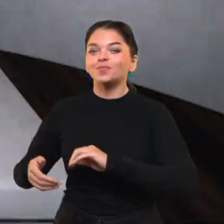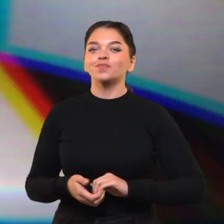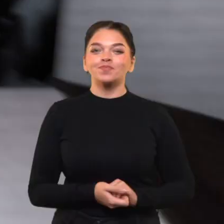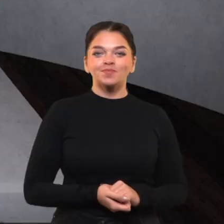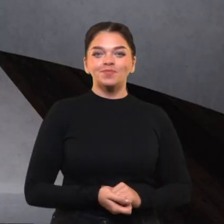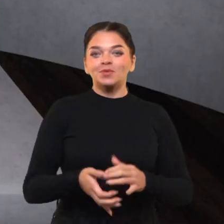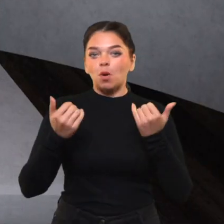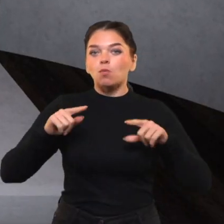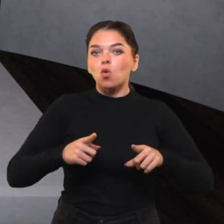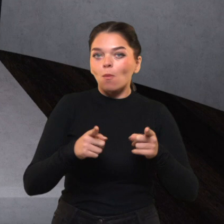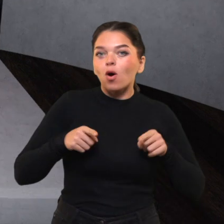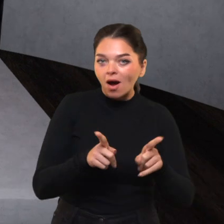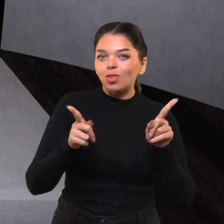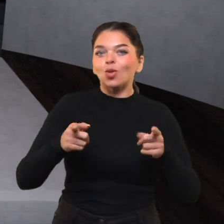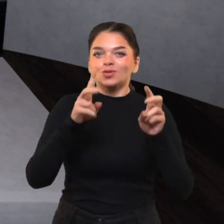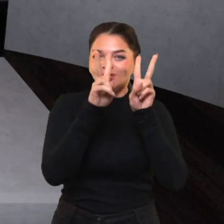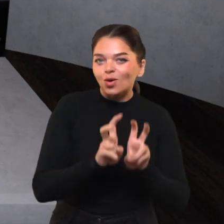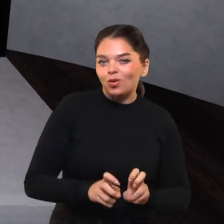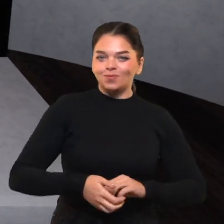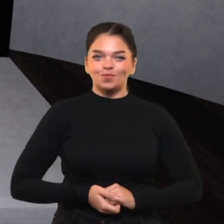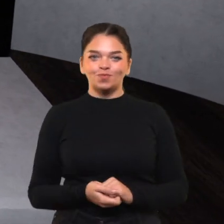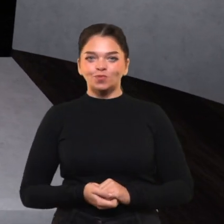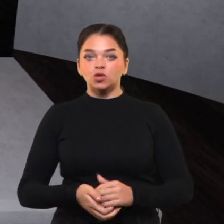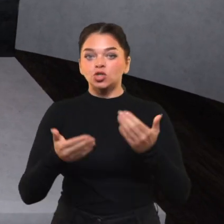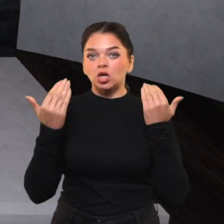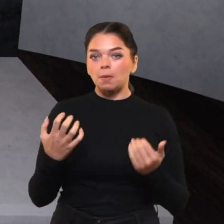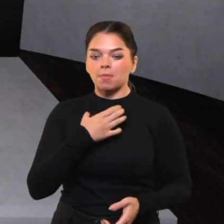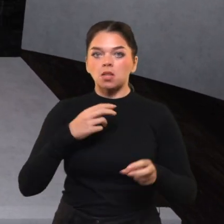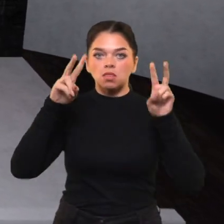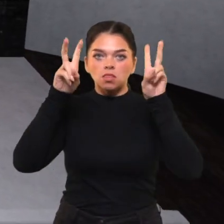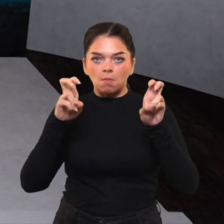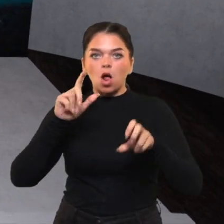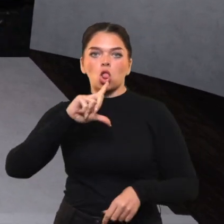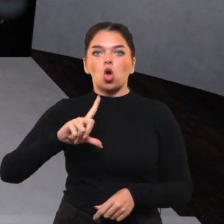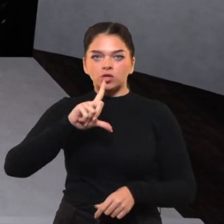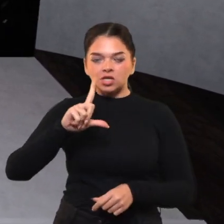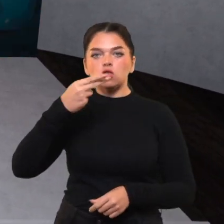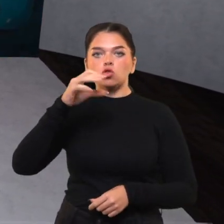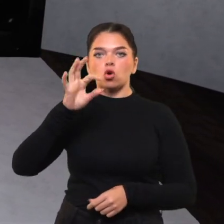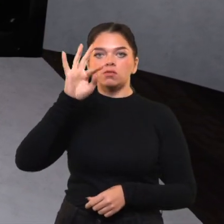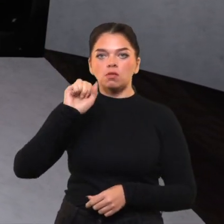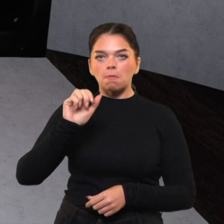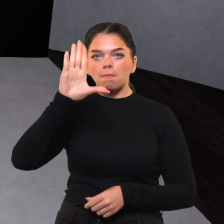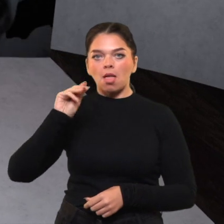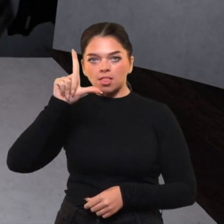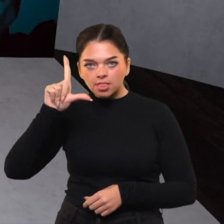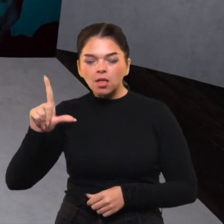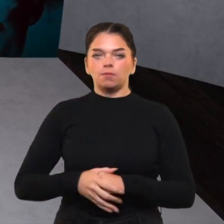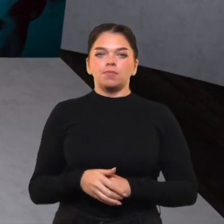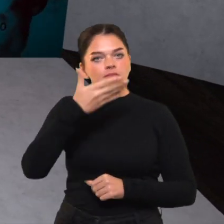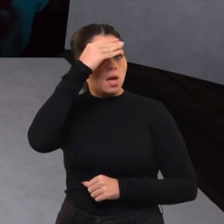Sveiki, čia Laida, propagandos diagnostika. Šiandien pagrindinė tema yra noto bene. Nepamirš,